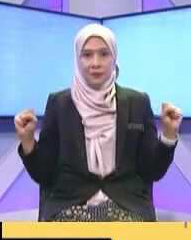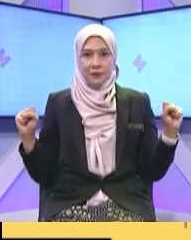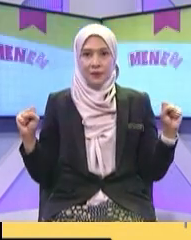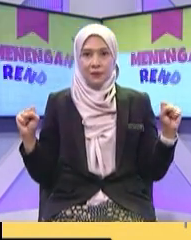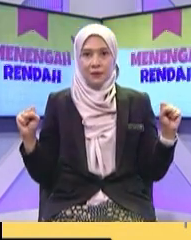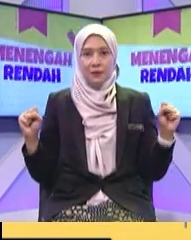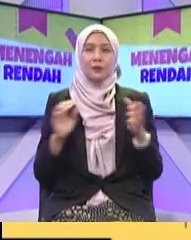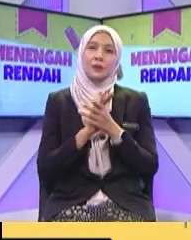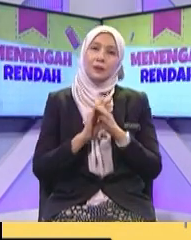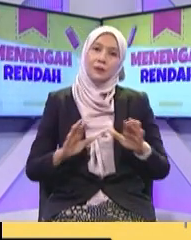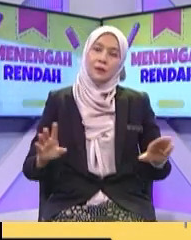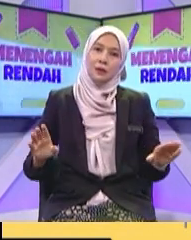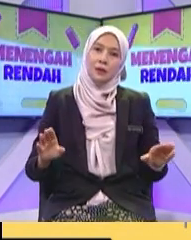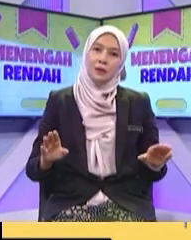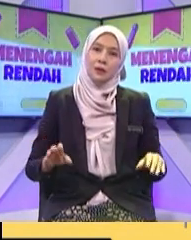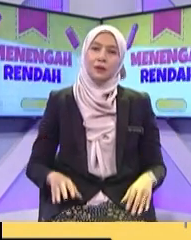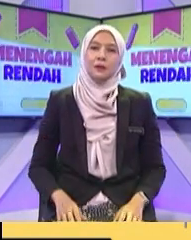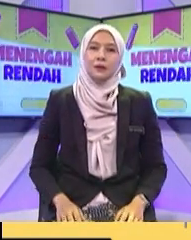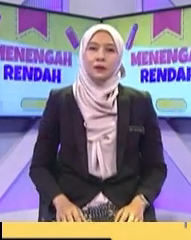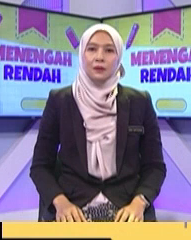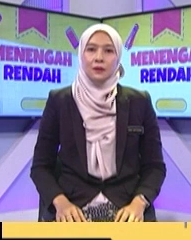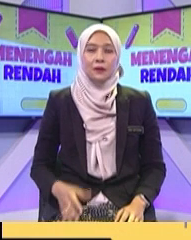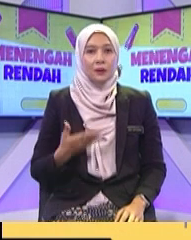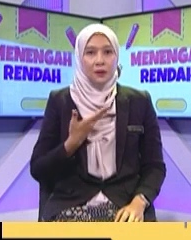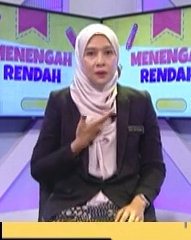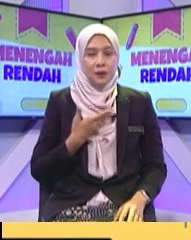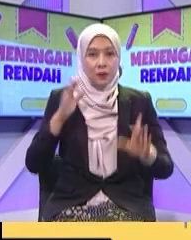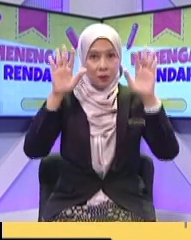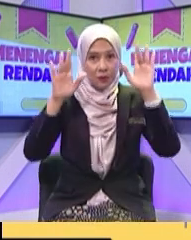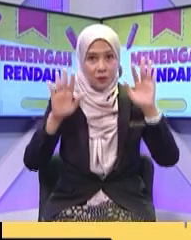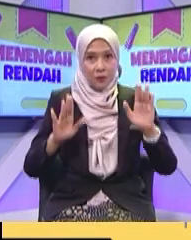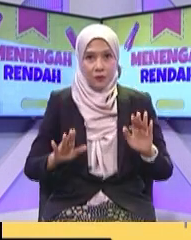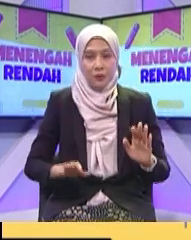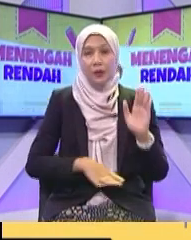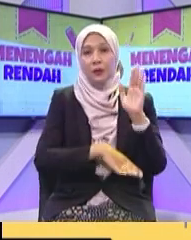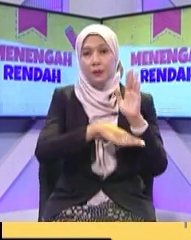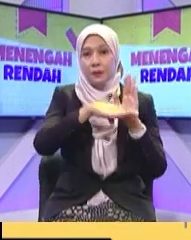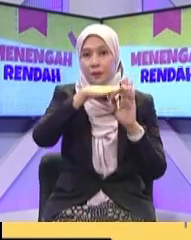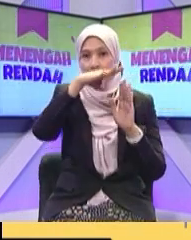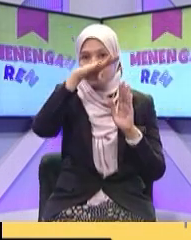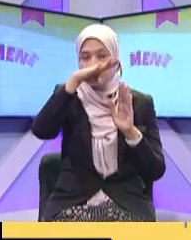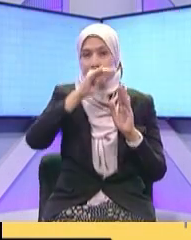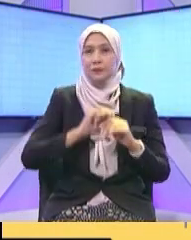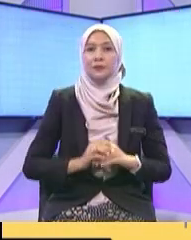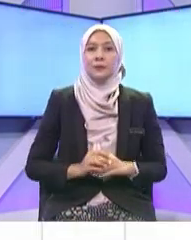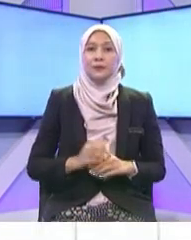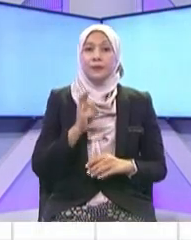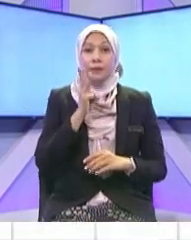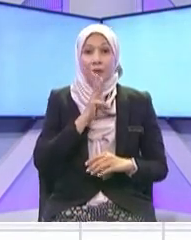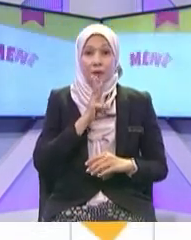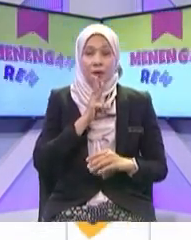Selamatkan diri kita Selamatkan harta benda Selamatkan keluarga Khalif dengan Fahim Sekarang dekat rumah Hujan ke tak